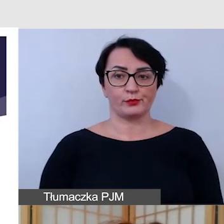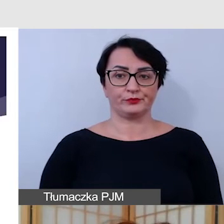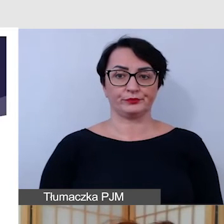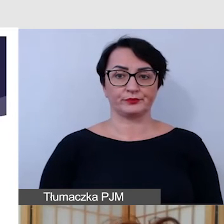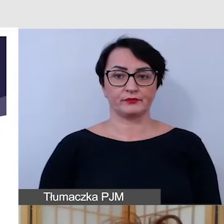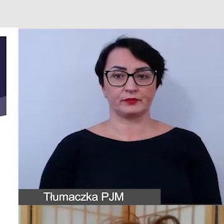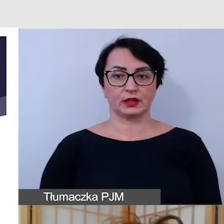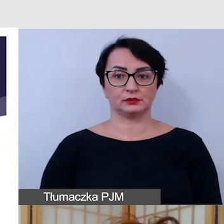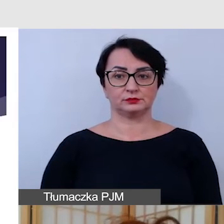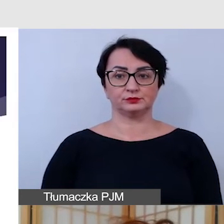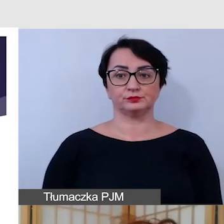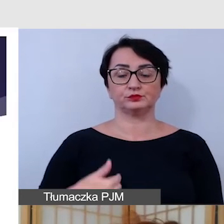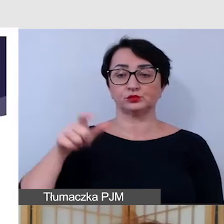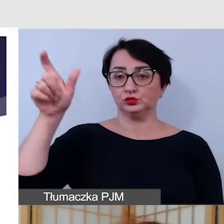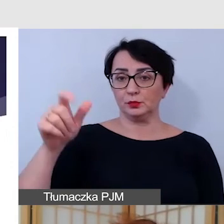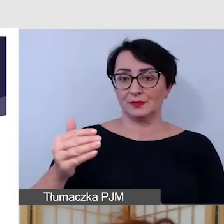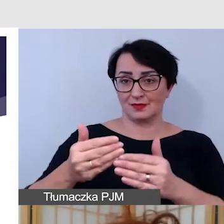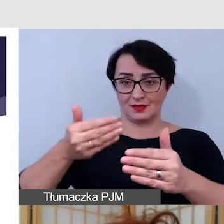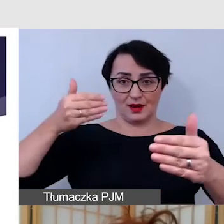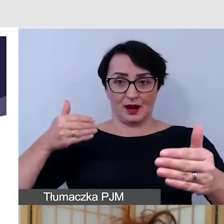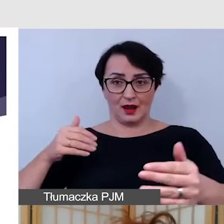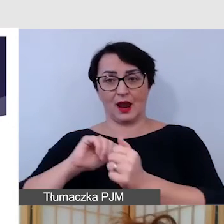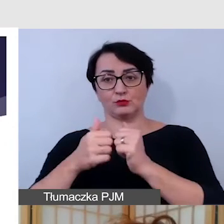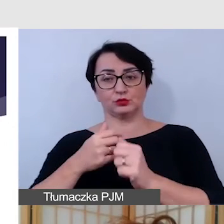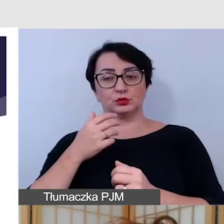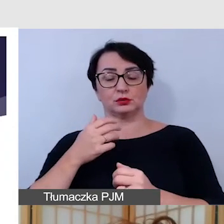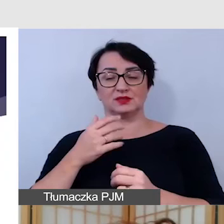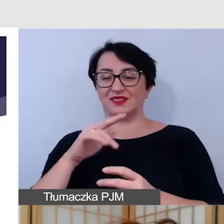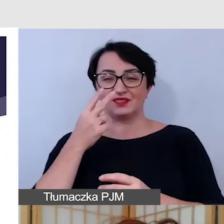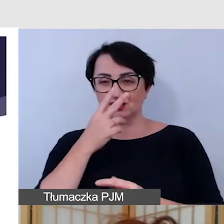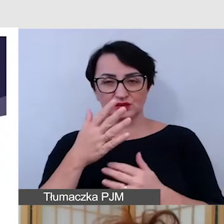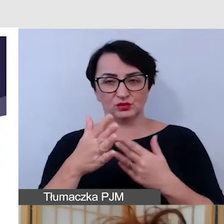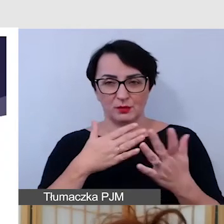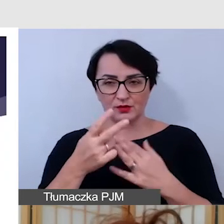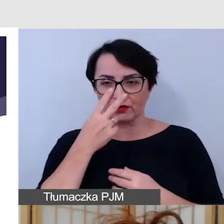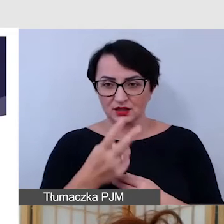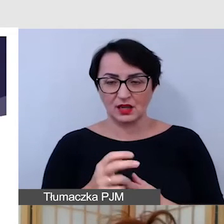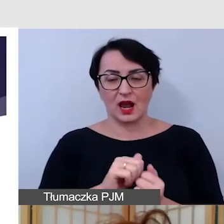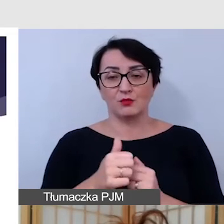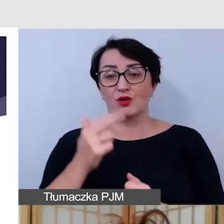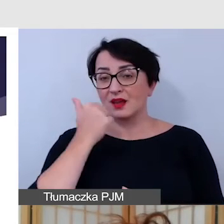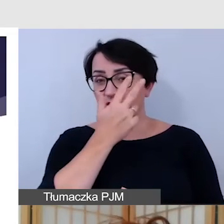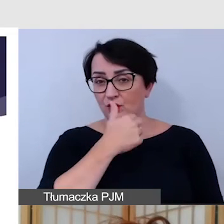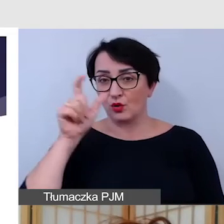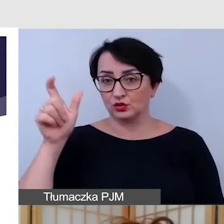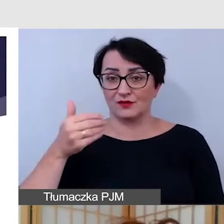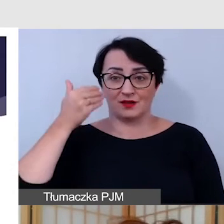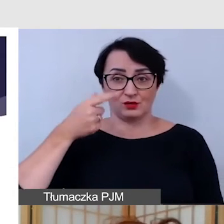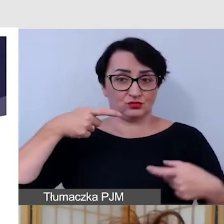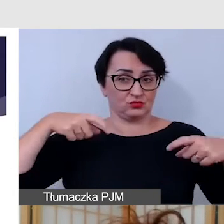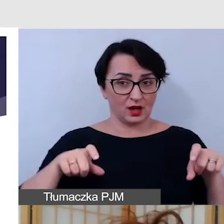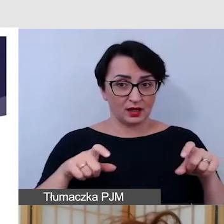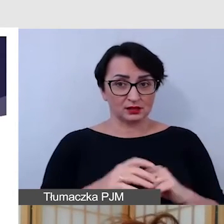i osoba siedząca dalej bądź osoba niedowidząca, no może być nawet osoba niewidoma na naszym wykładzie,